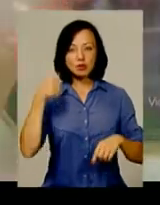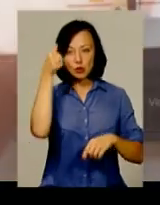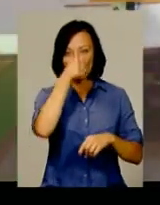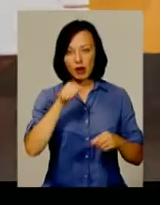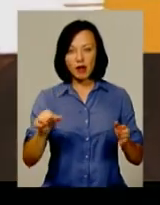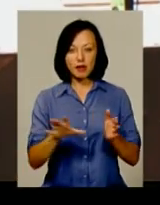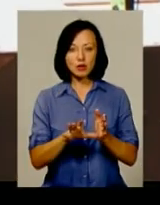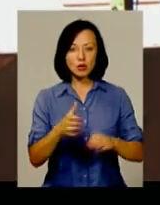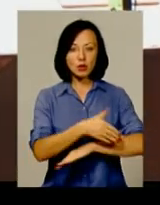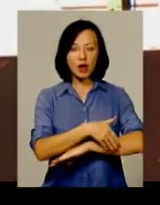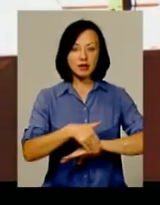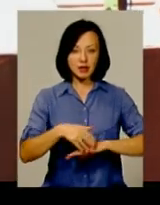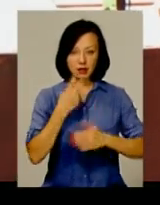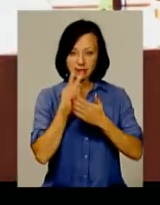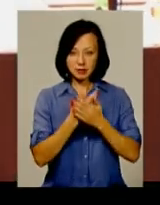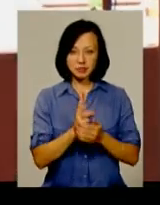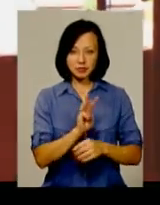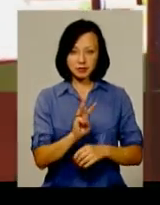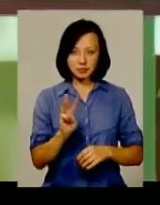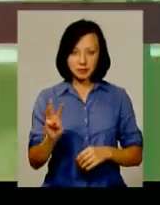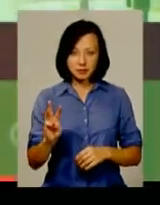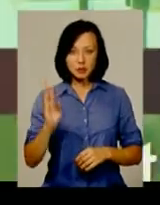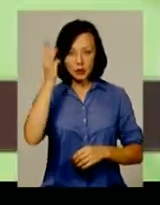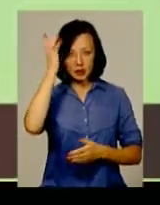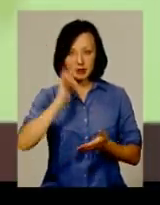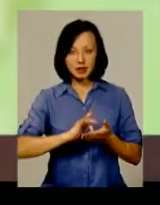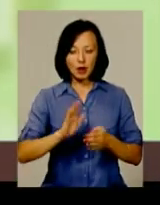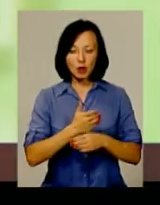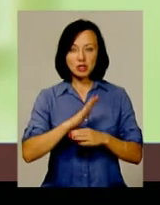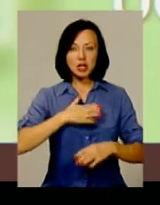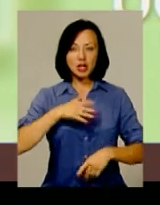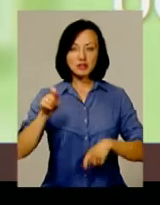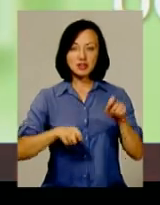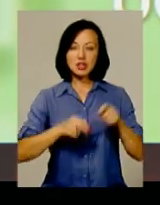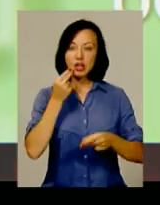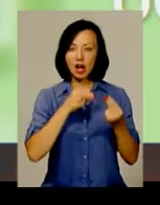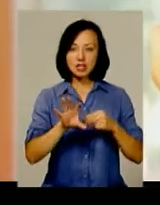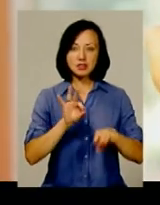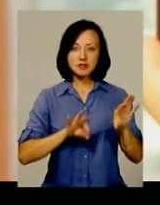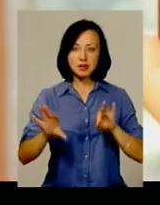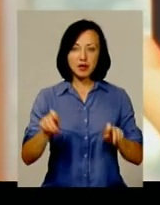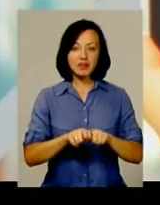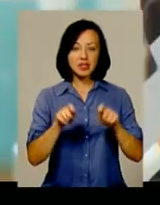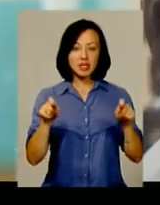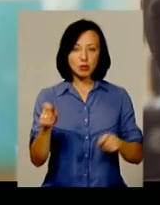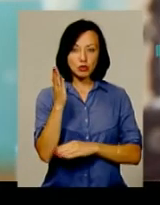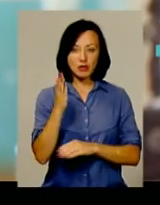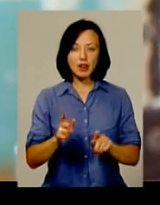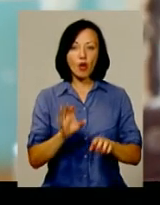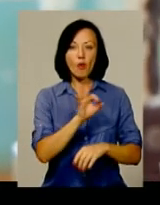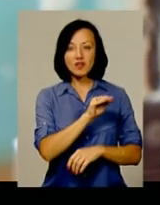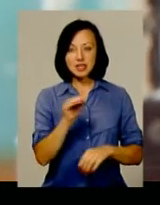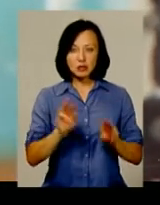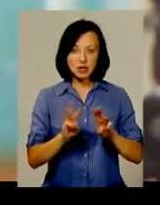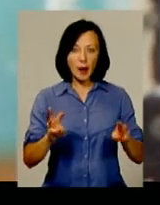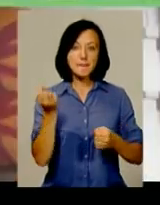електронну адресу, вказану на сайті Поділля Центр у розділі «Наш фестиваль». Найкращі будуть відібрані відкритим голосуванням на офіційному сайті.